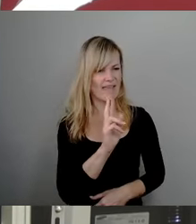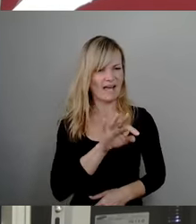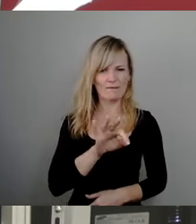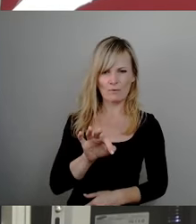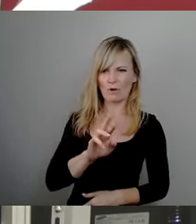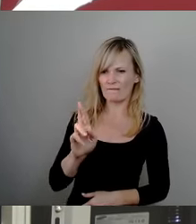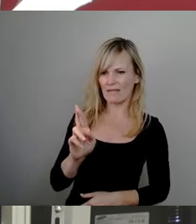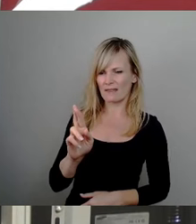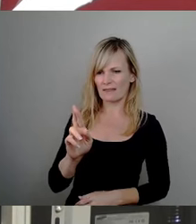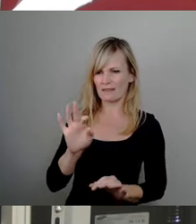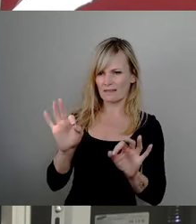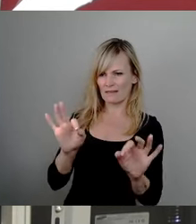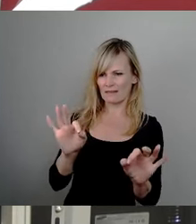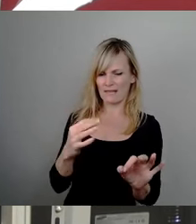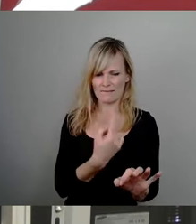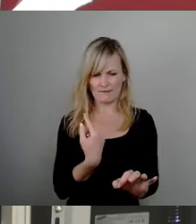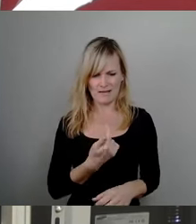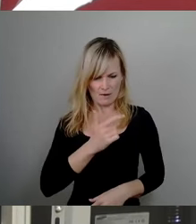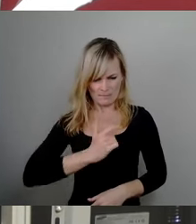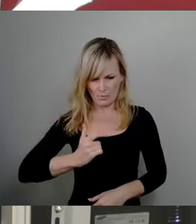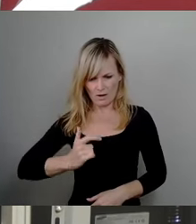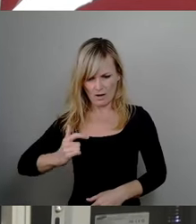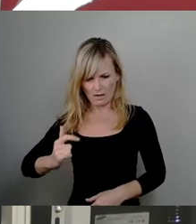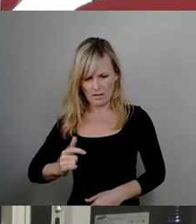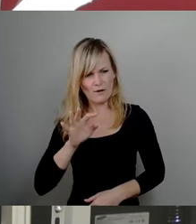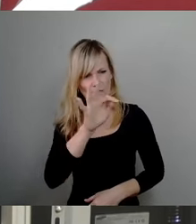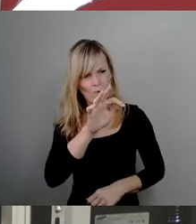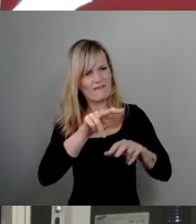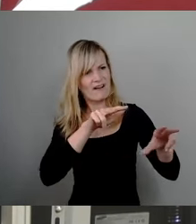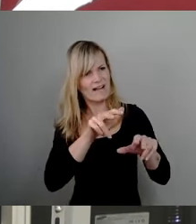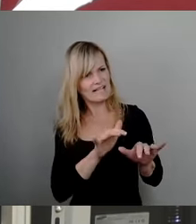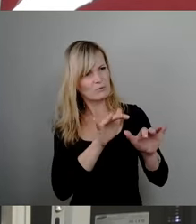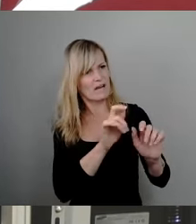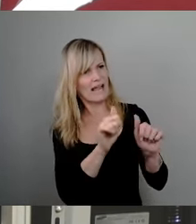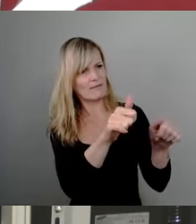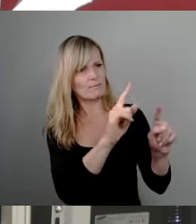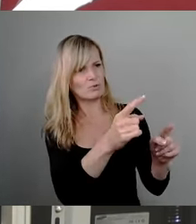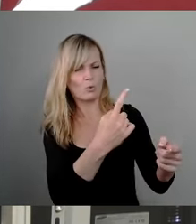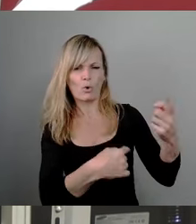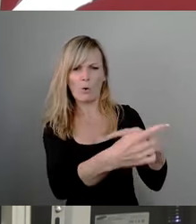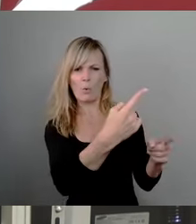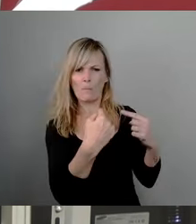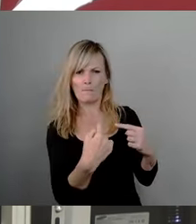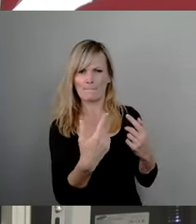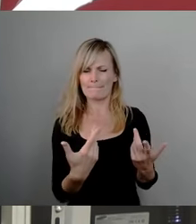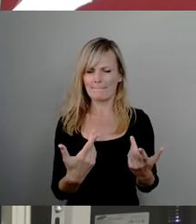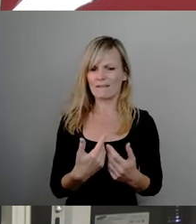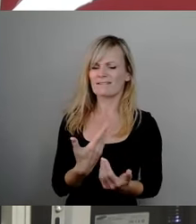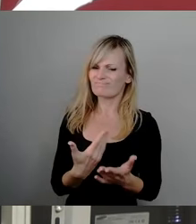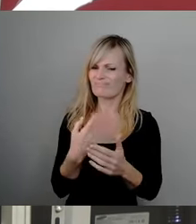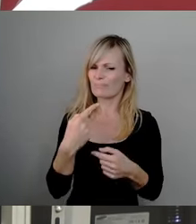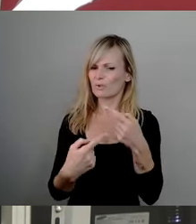wir Bürger für die Verwaltung da? Das ist eigentlich umgedreht. Und bei diesem ganzen Prozess der Bewertung, Neubewertung der